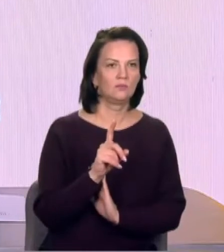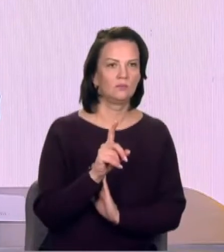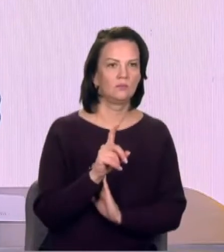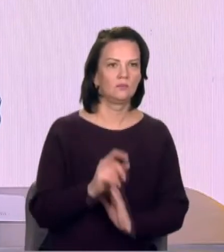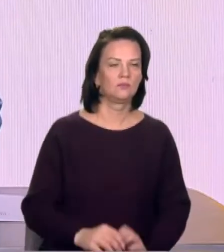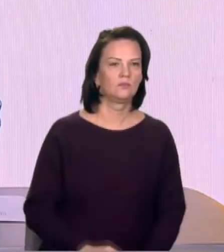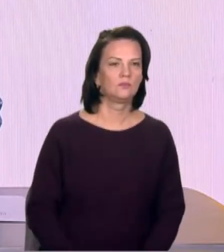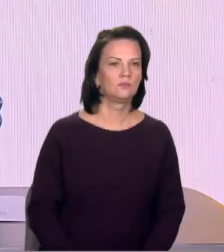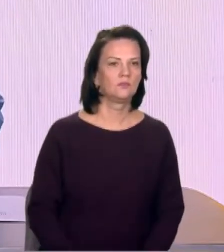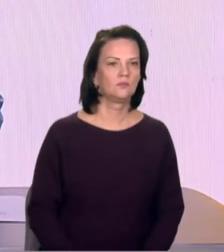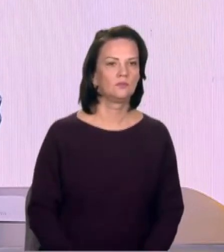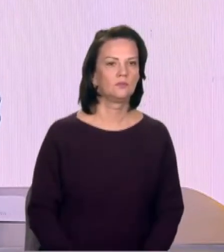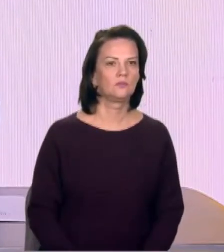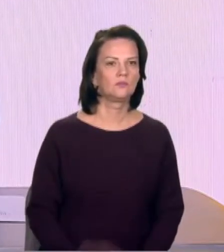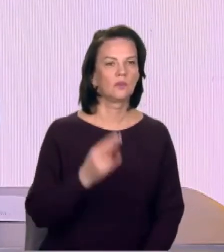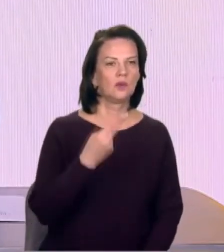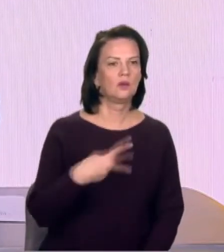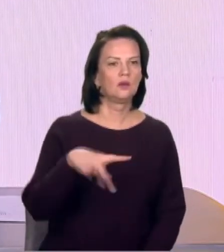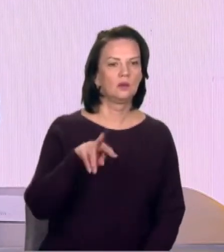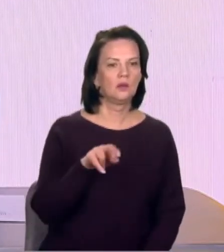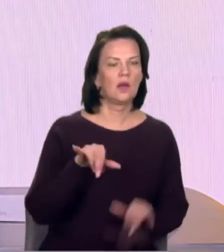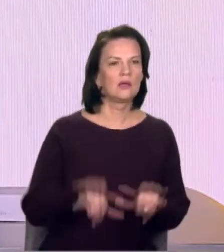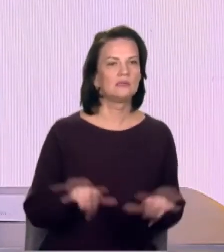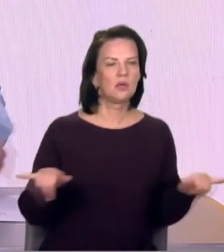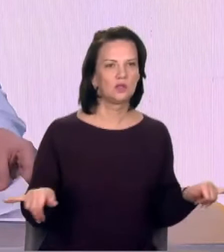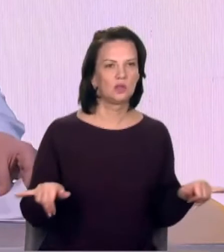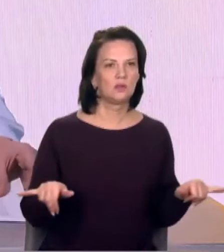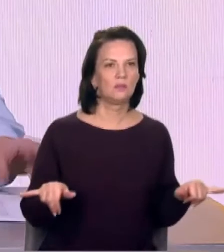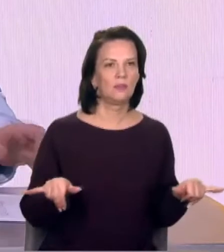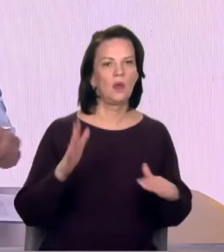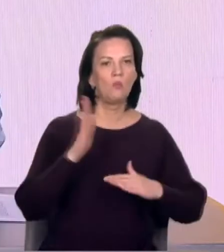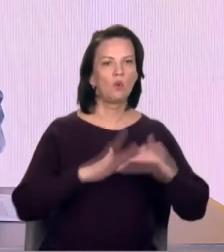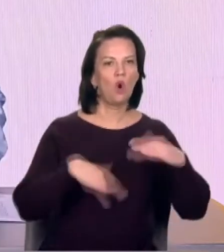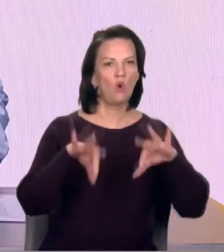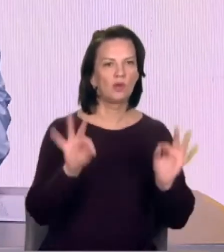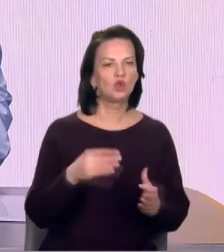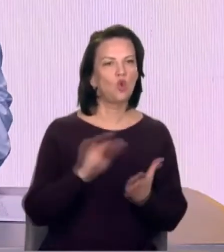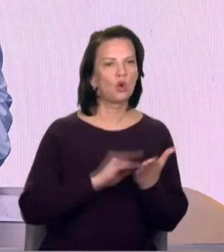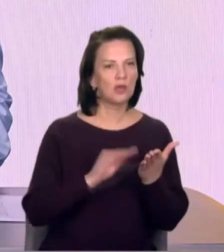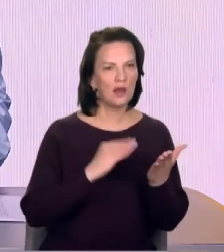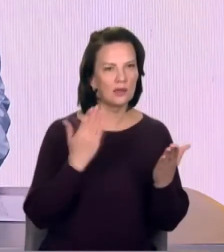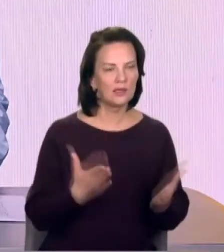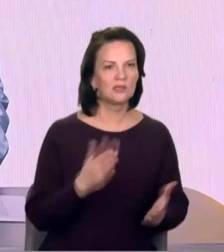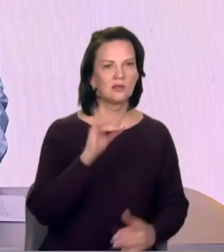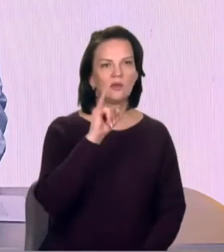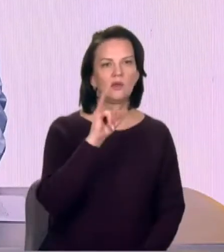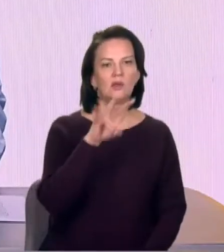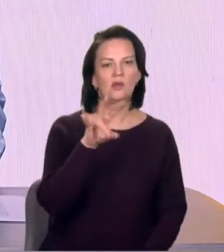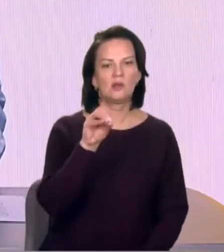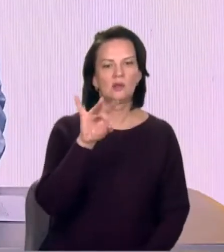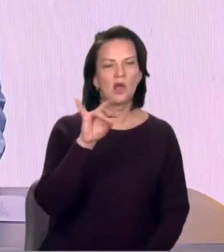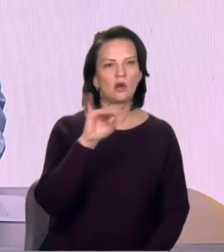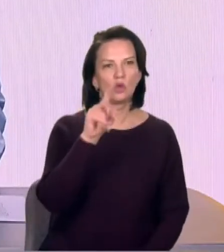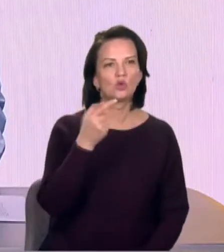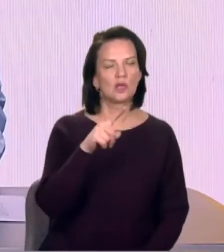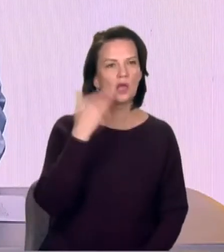збільшення професіоналізму журналістів, це Інтерньюс, їх ініціатива. все те дозволяє змінити